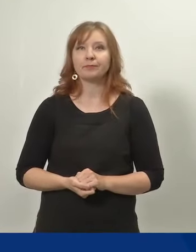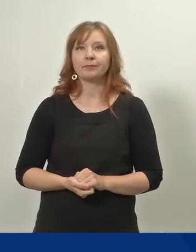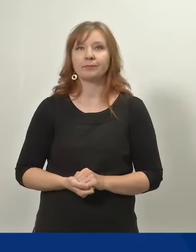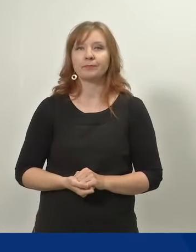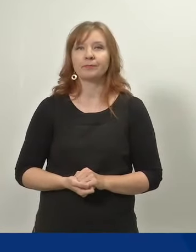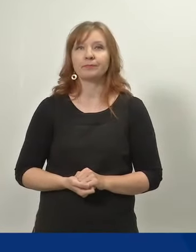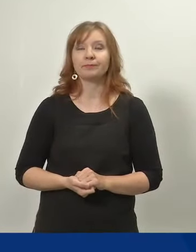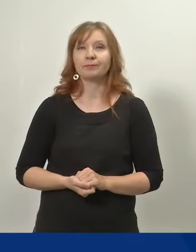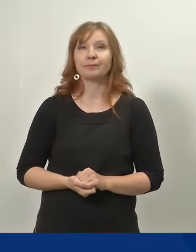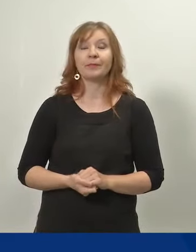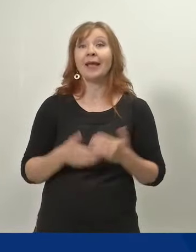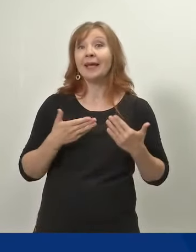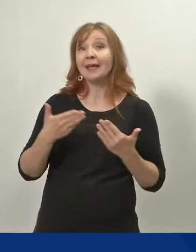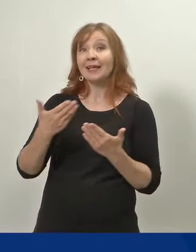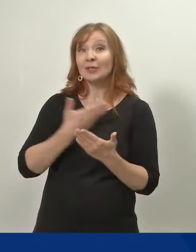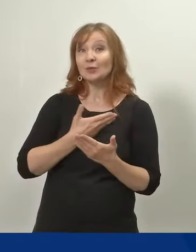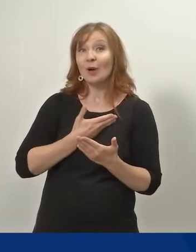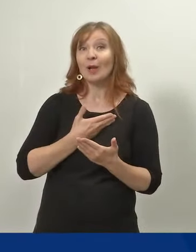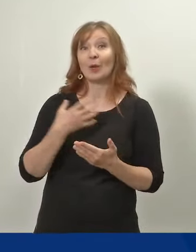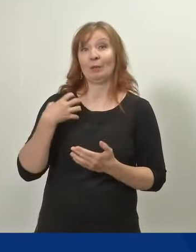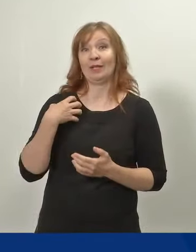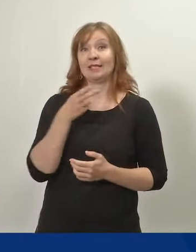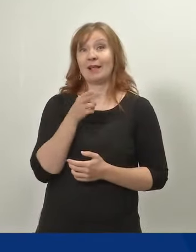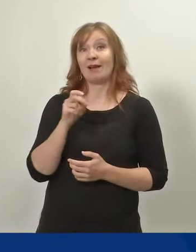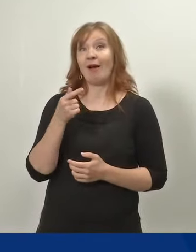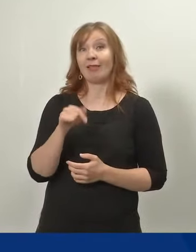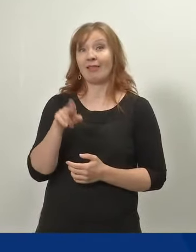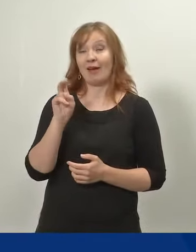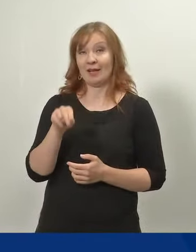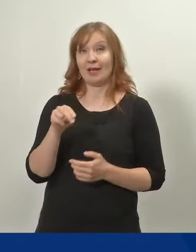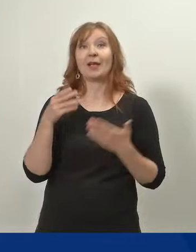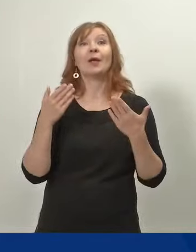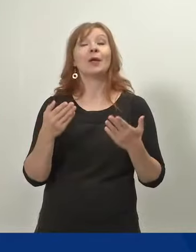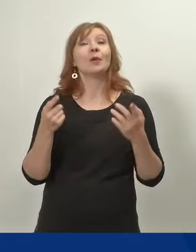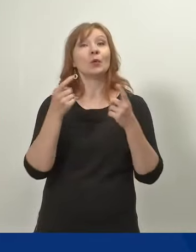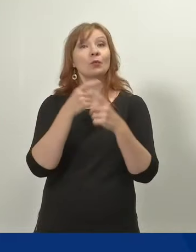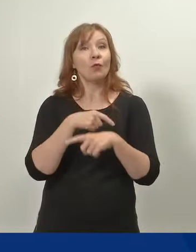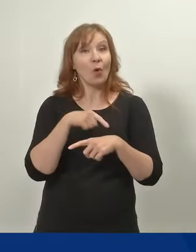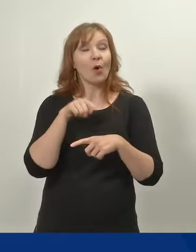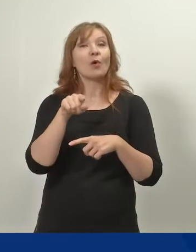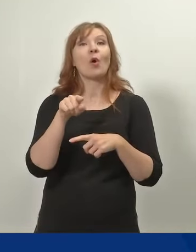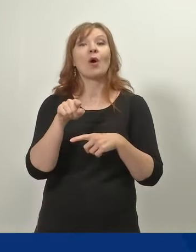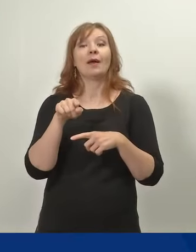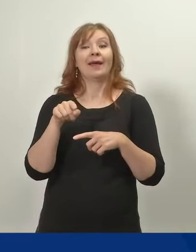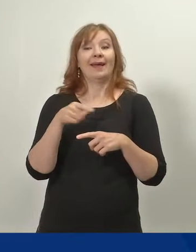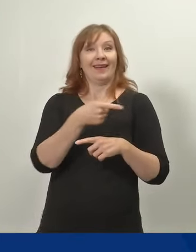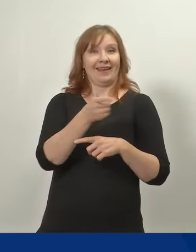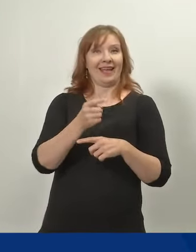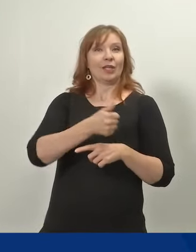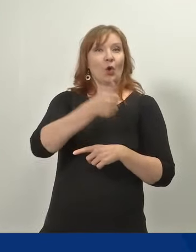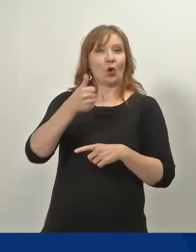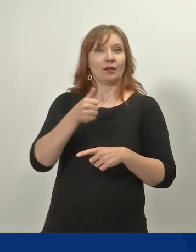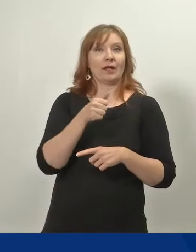Kiitos paljon ministeri Tuula Haaltainen. Ja seuraavaksi uudistusta valmistelleet johtaja Liisa Siika-aho,